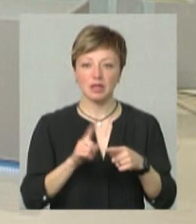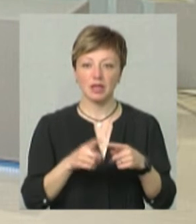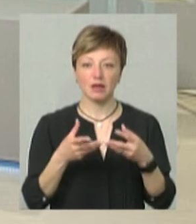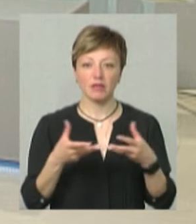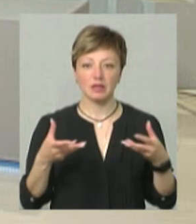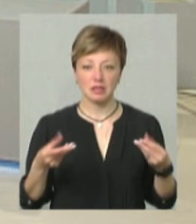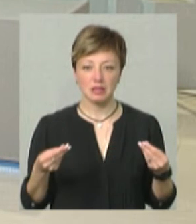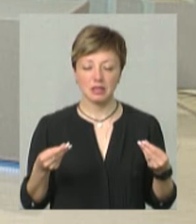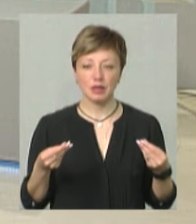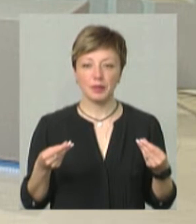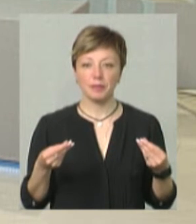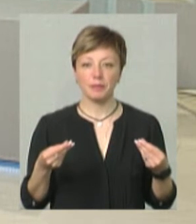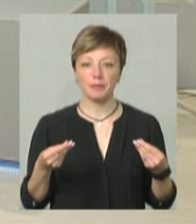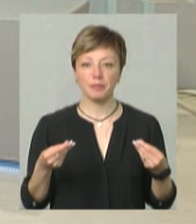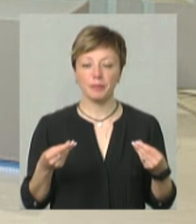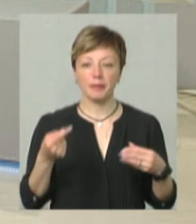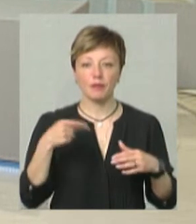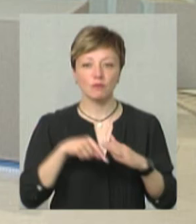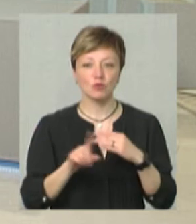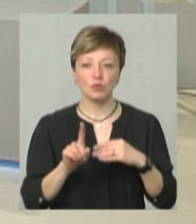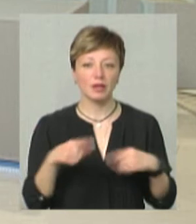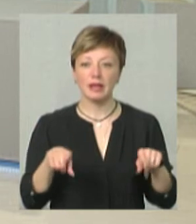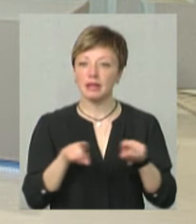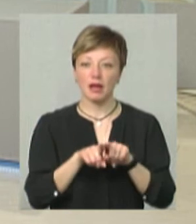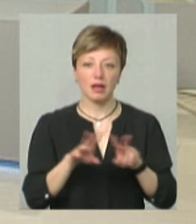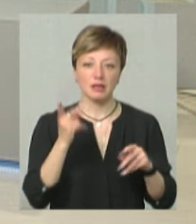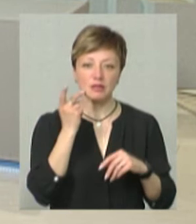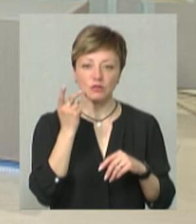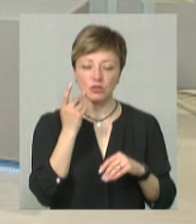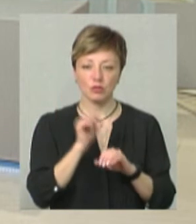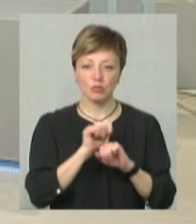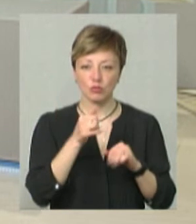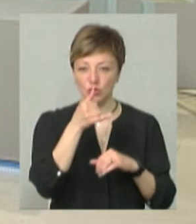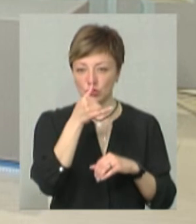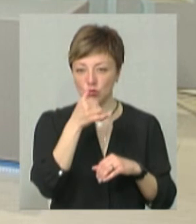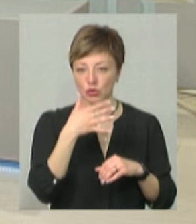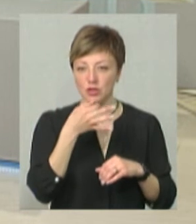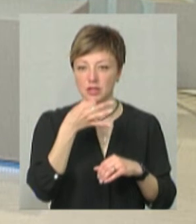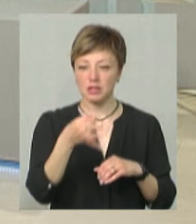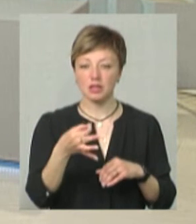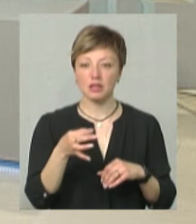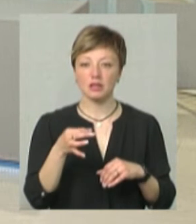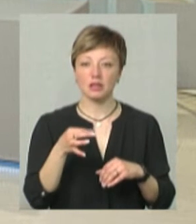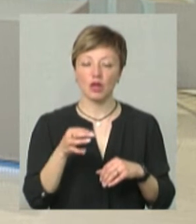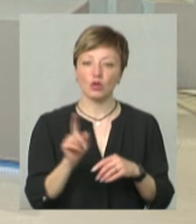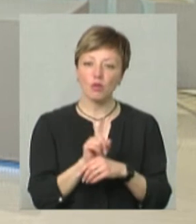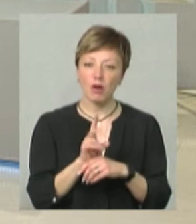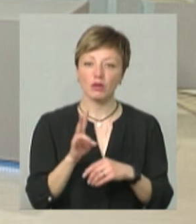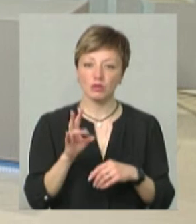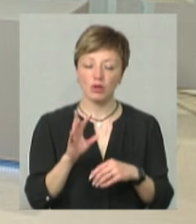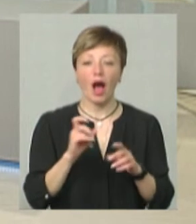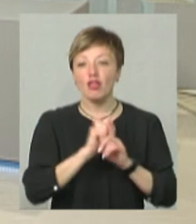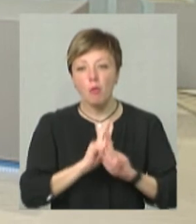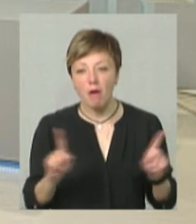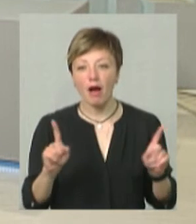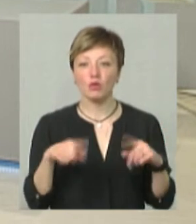в чомусь не такі, як завжди. Я не можу сказати, що аномальні. Але разом з тим,